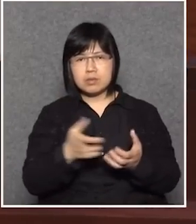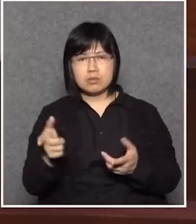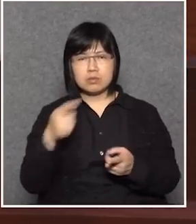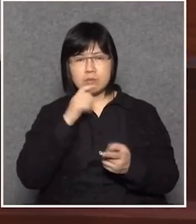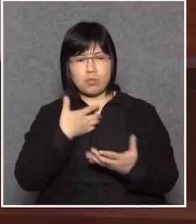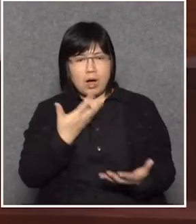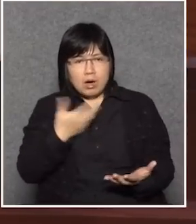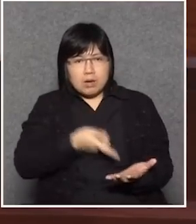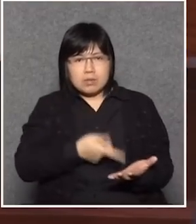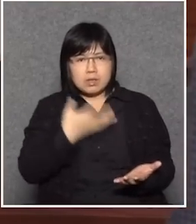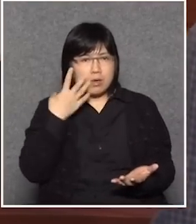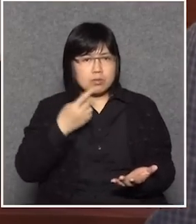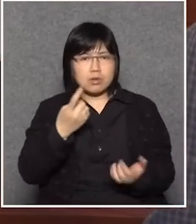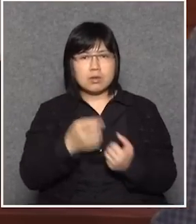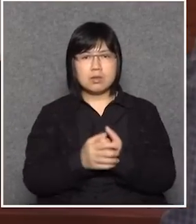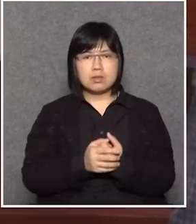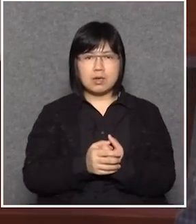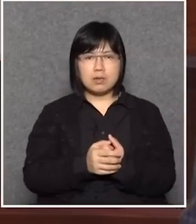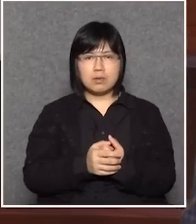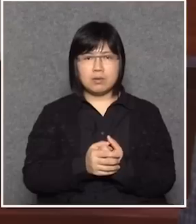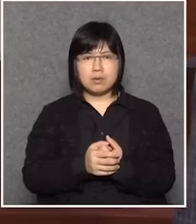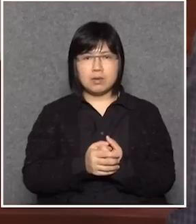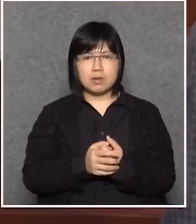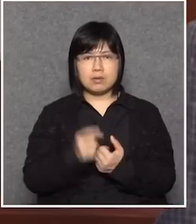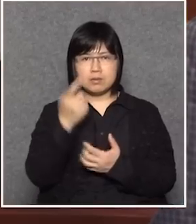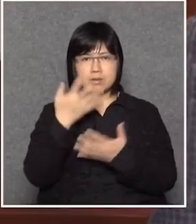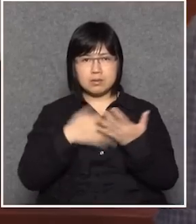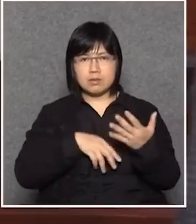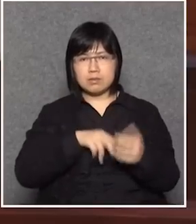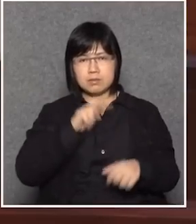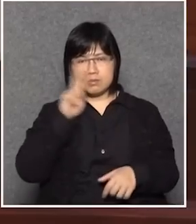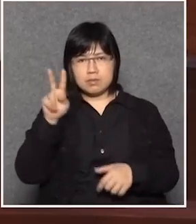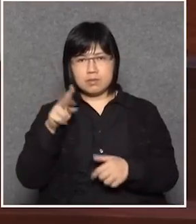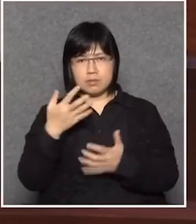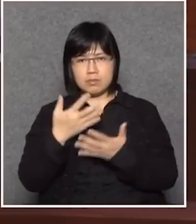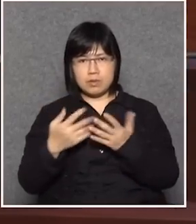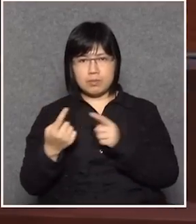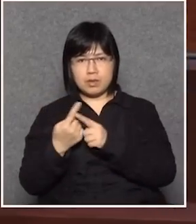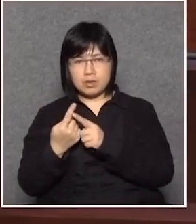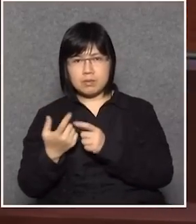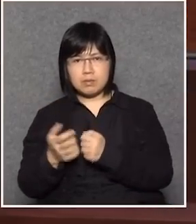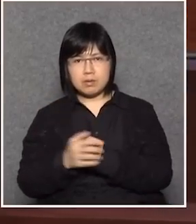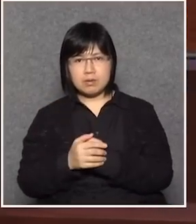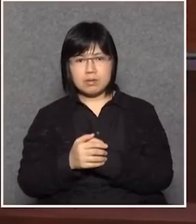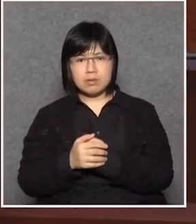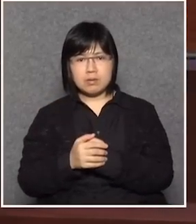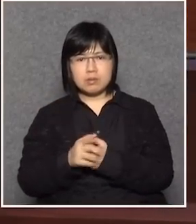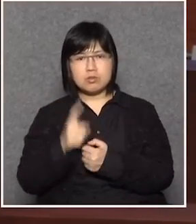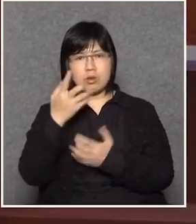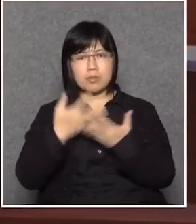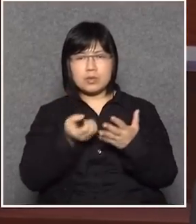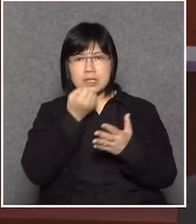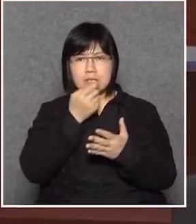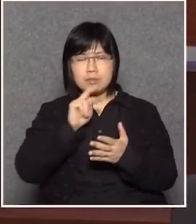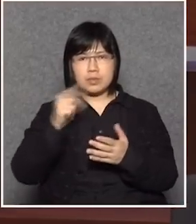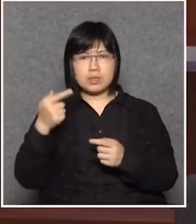圓了你不要看網上的一些意見就以為這個網民網民不是人是吧網上的意見就變成主流